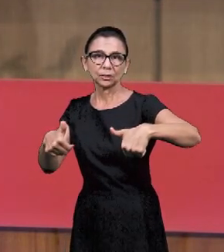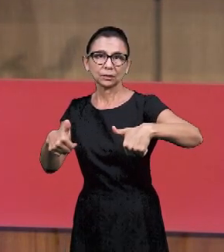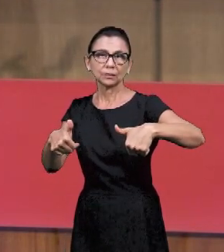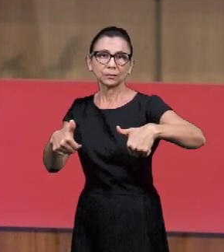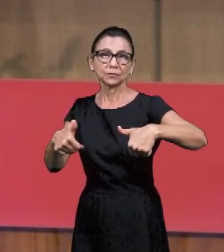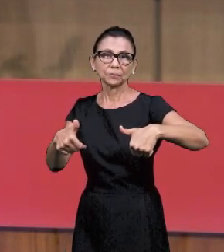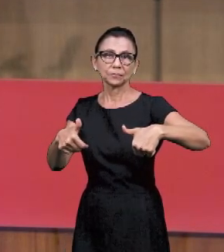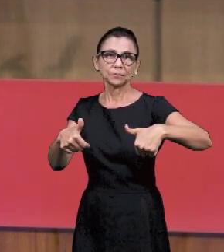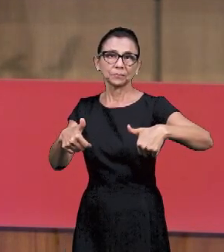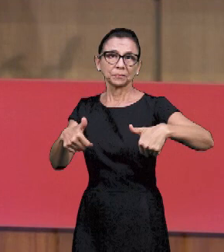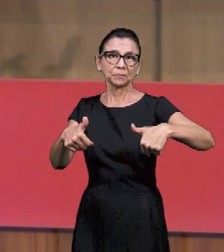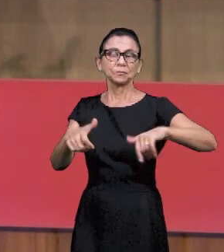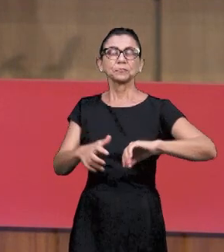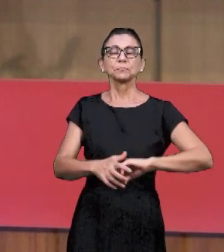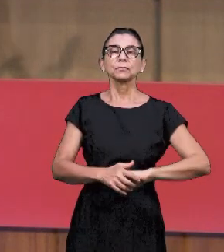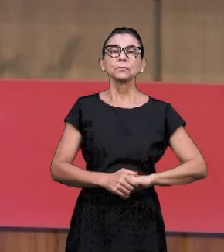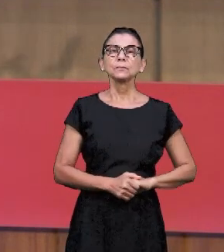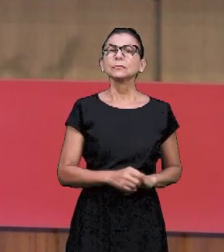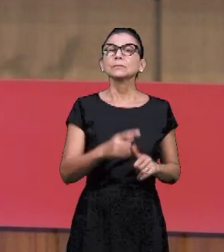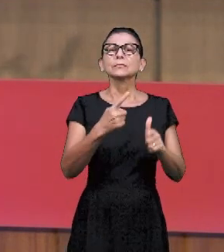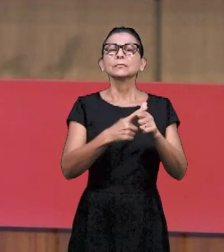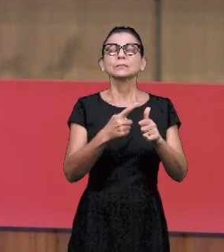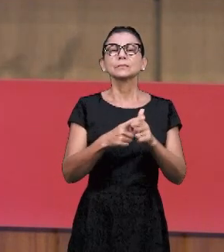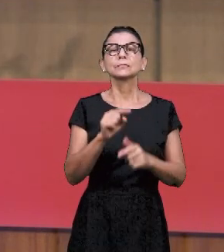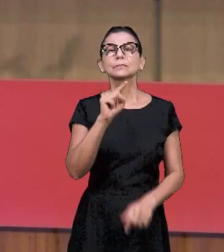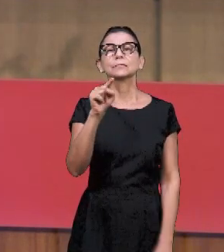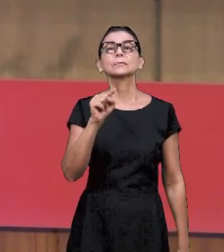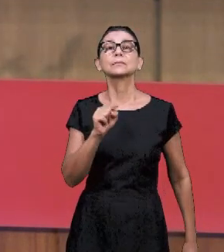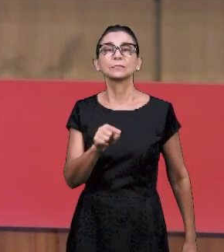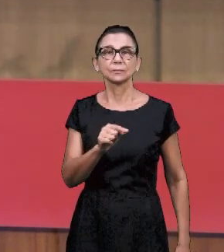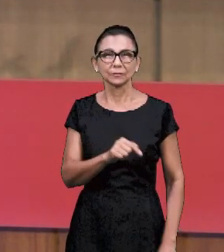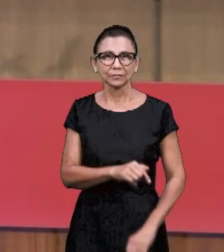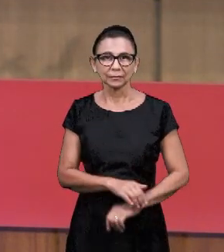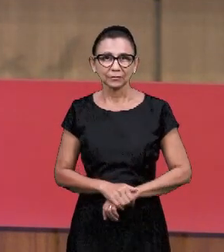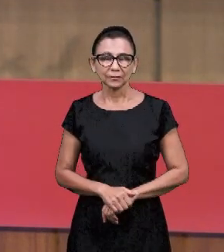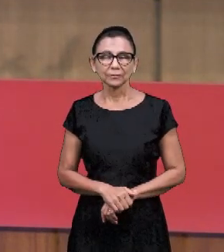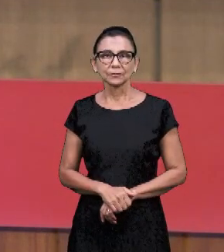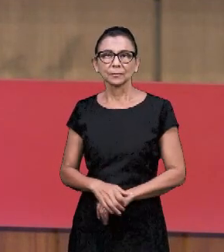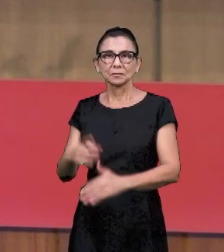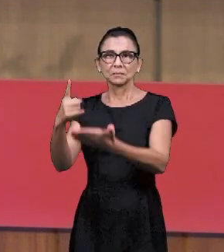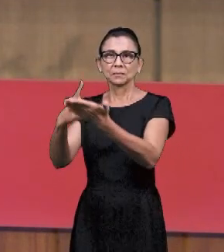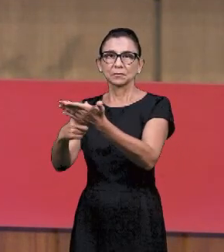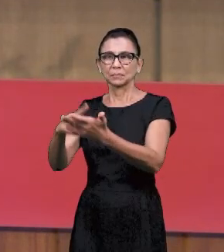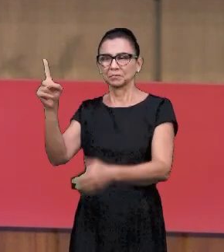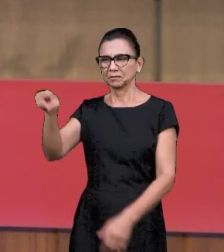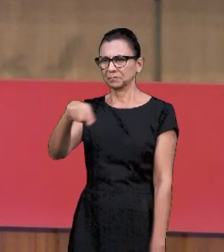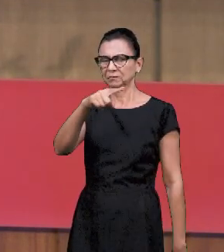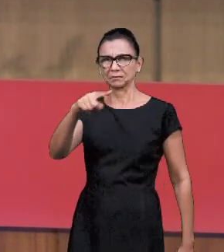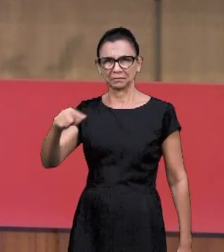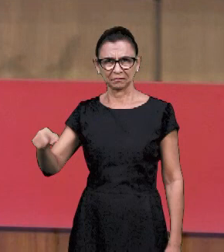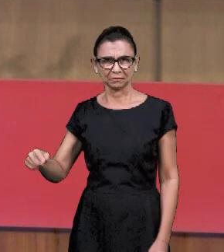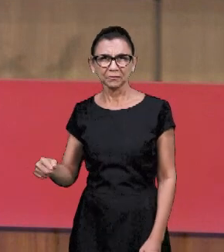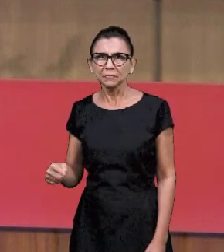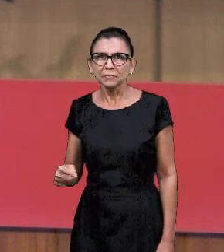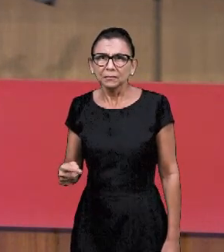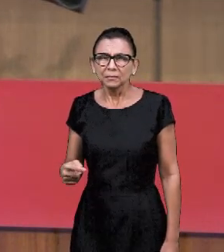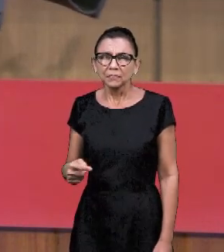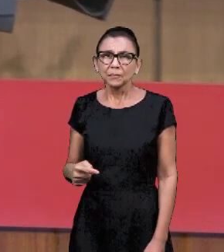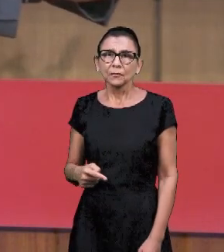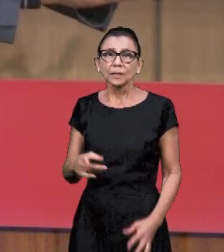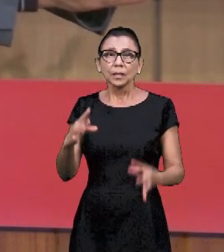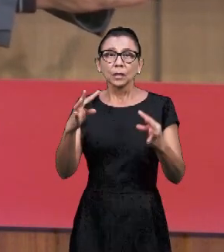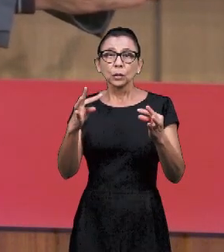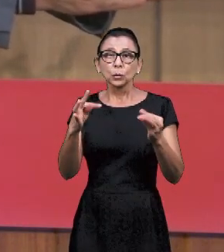Давайте поймем. Когда человек разрывает завет с Богом, он открывает путь для Антихриста. Почему? Потому что, когда он